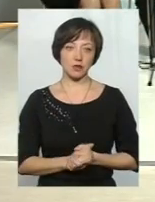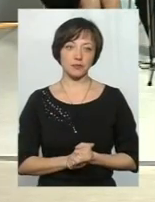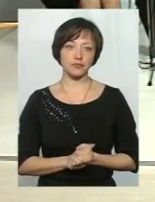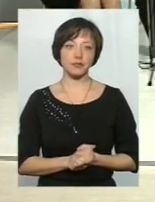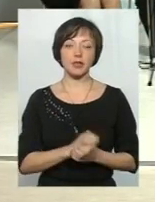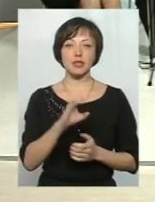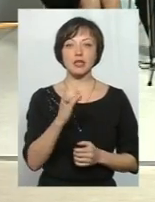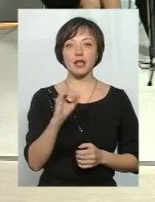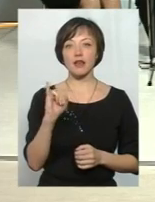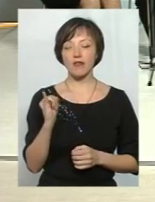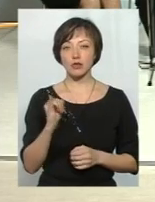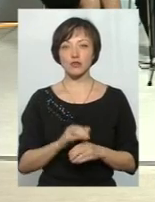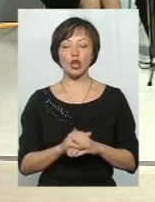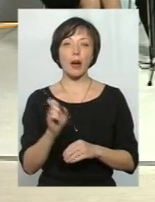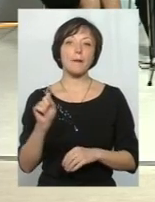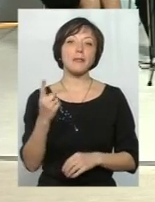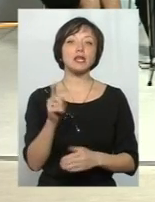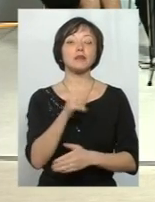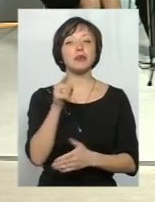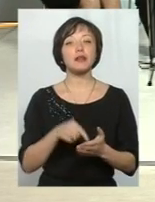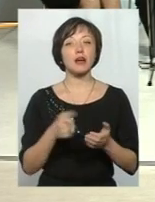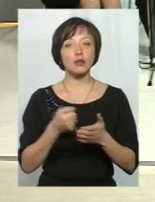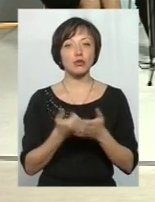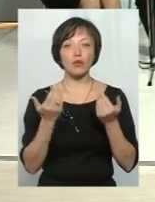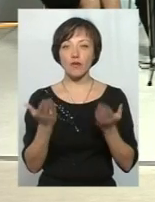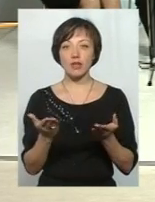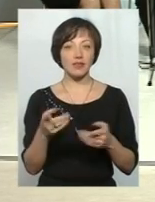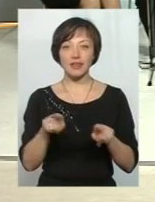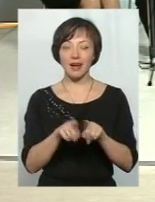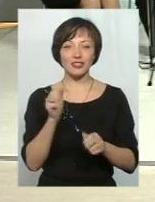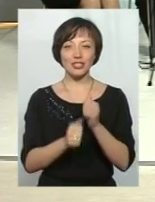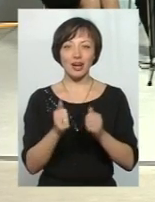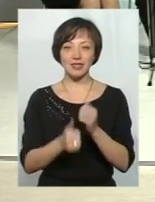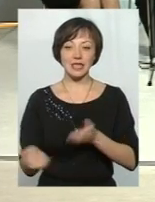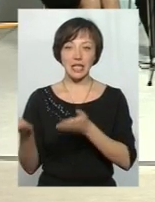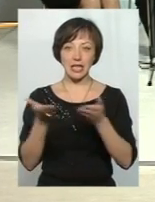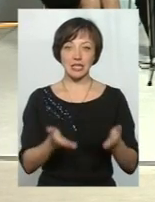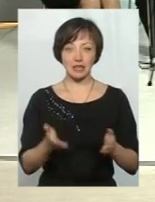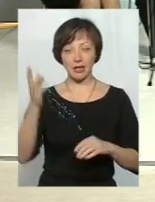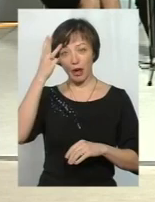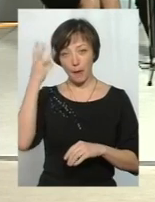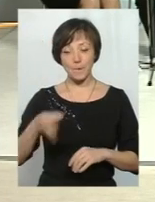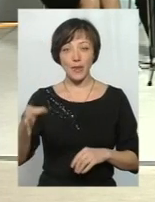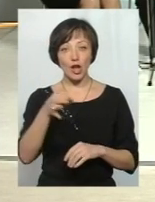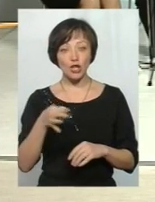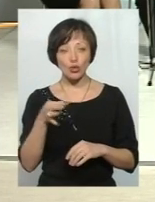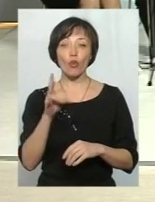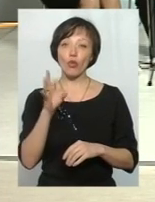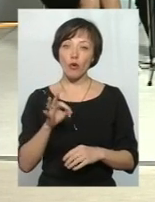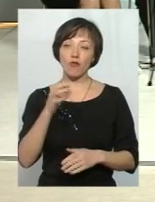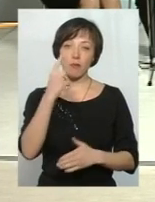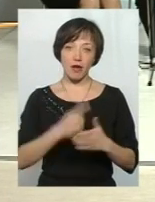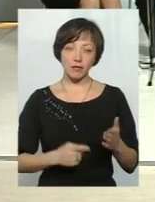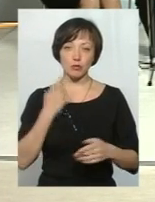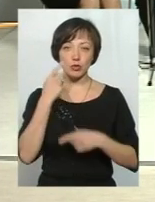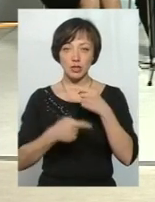Сергій Іванович, власне перше питання до вас, так як ви не такий частий гість зараз на Хмельниччині, проте впевнена постійно